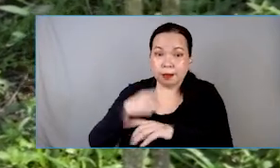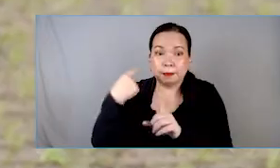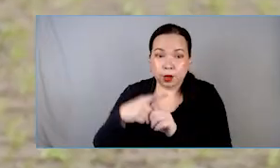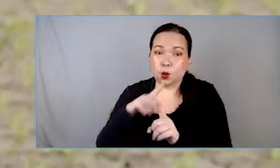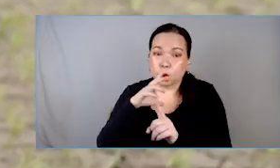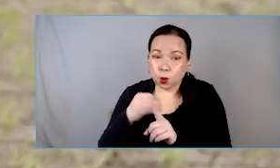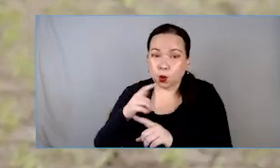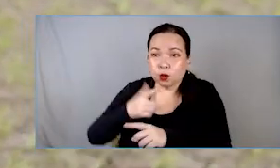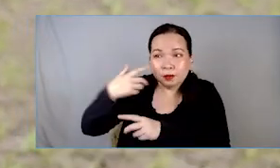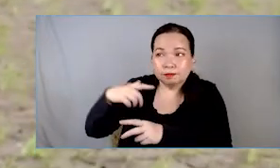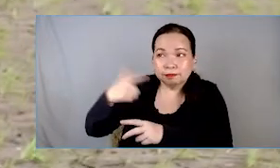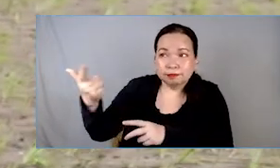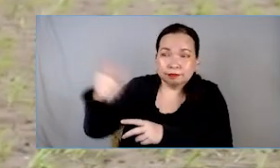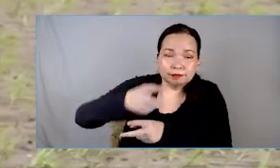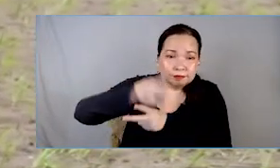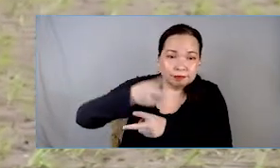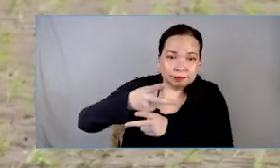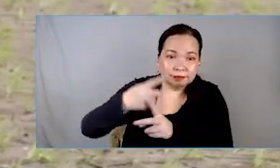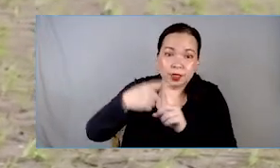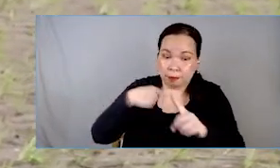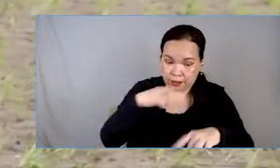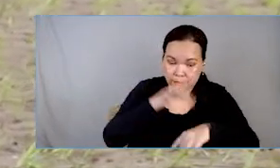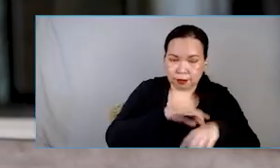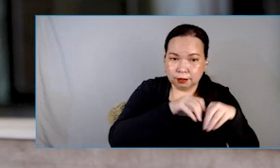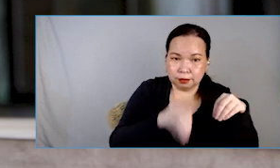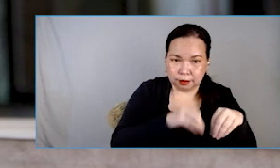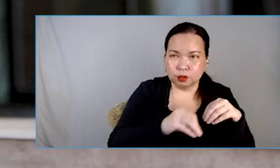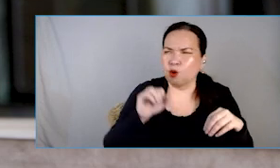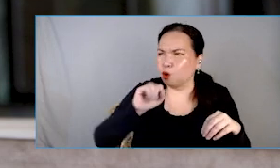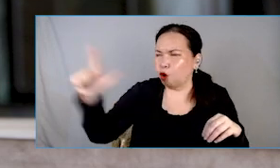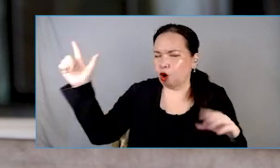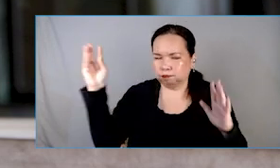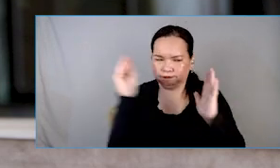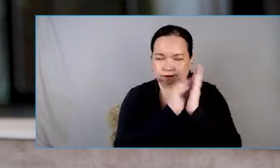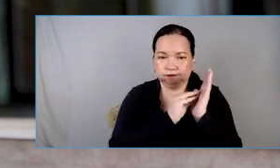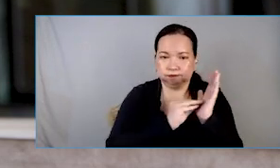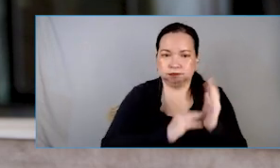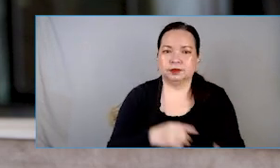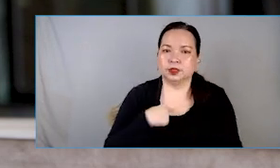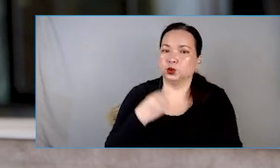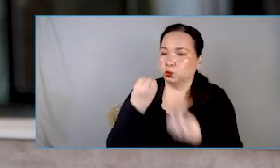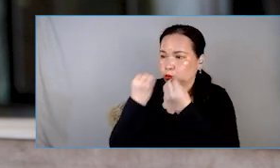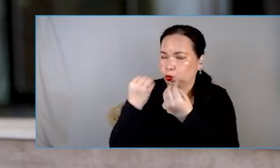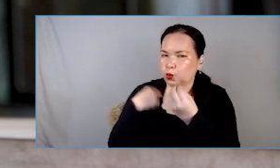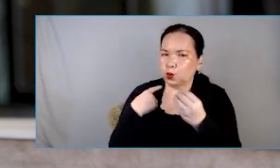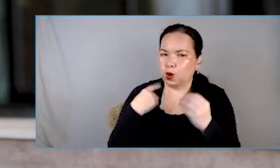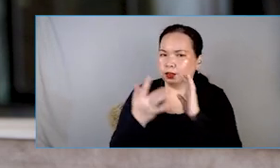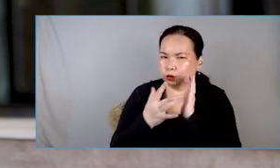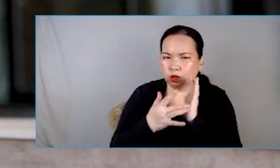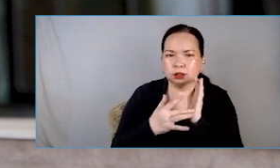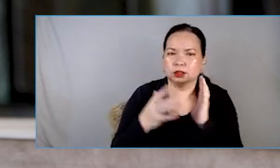I-ikotin mo ang area na yun at ipapasok sa system. Tinuturo sa amin yung mga lindero, yung mga ano,